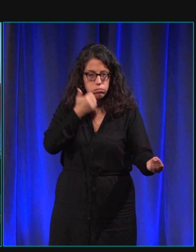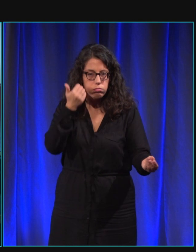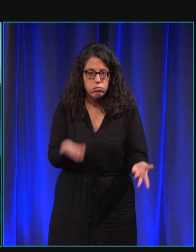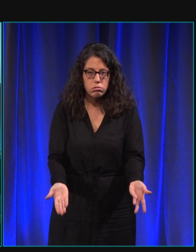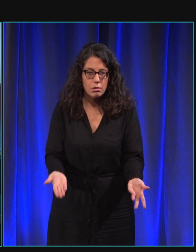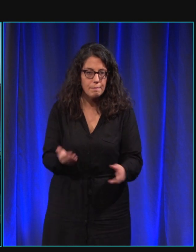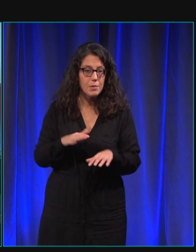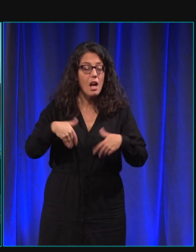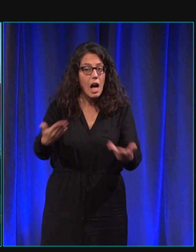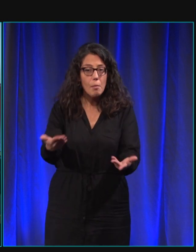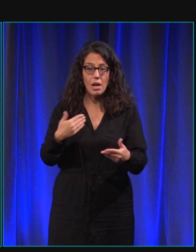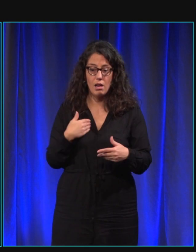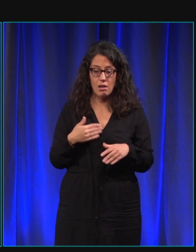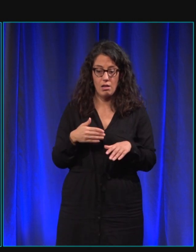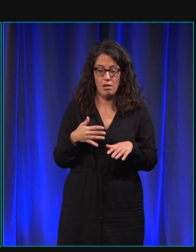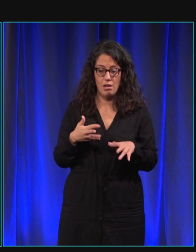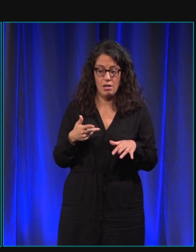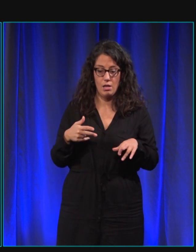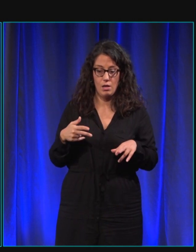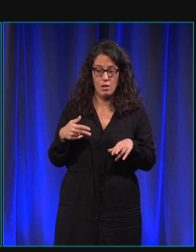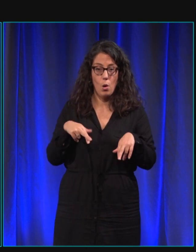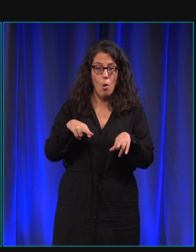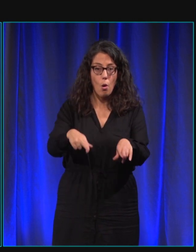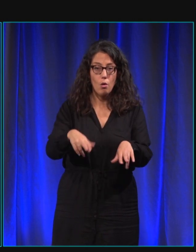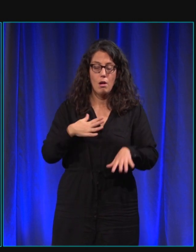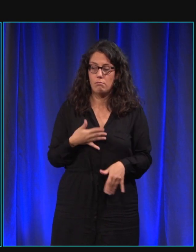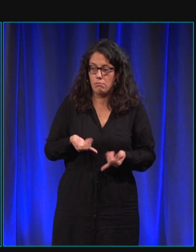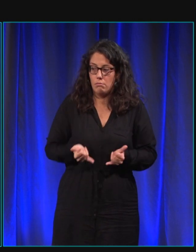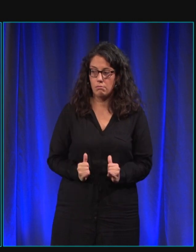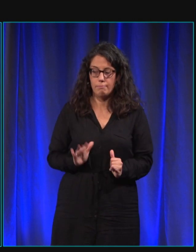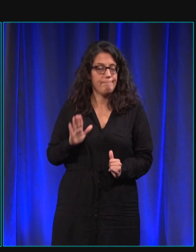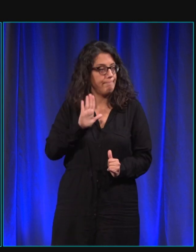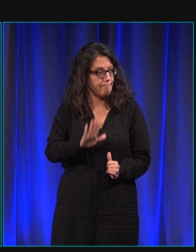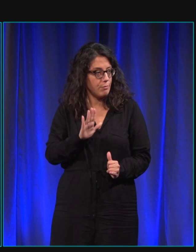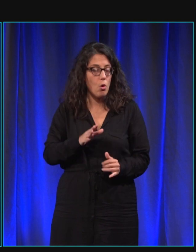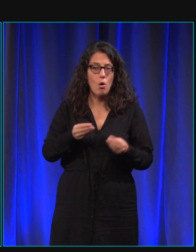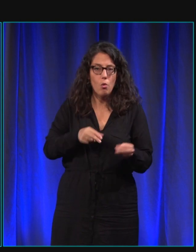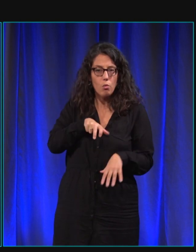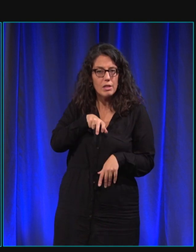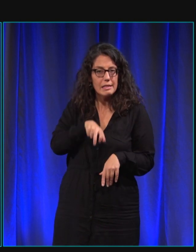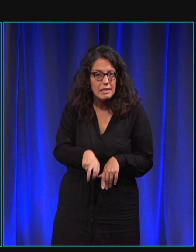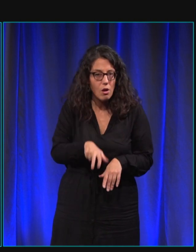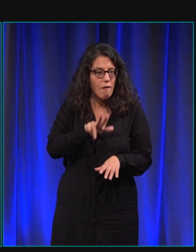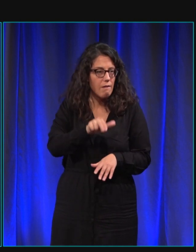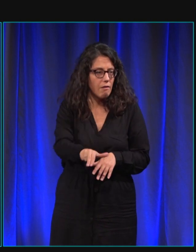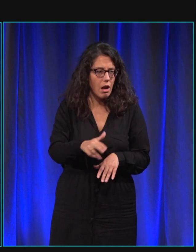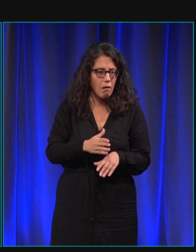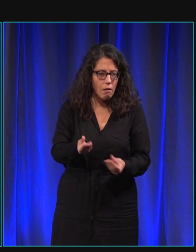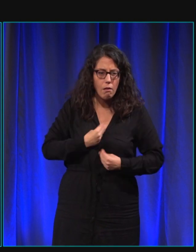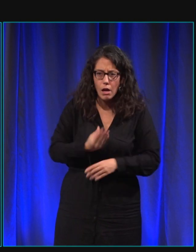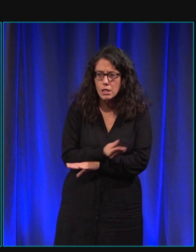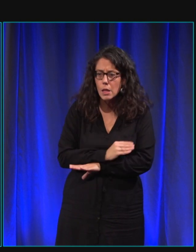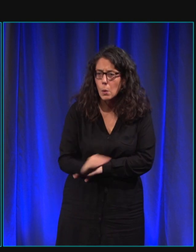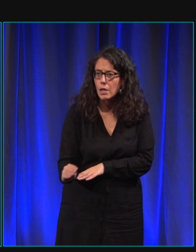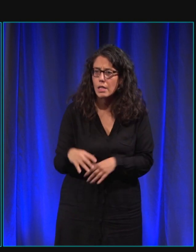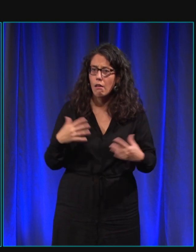Après, il s'arrête au bord du trottoir, il s'assoit pour nous montrer qu'il y une descente. Voilà. Donc, on se sent en sécurité avec